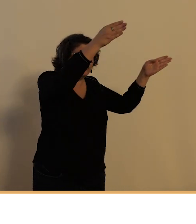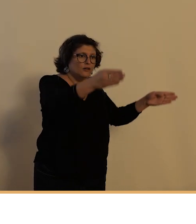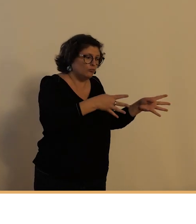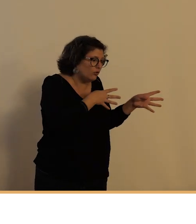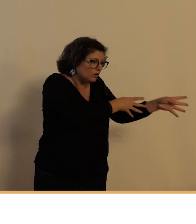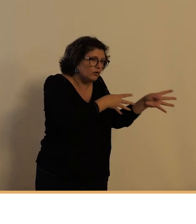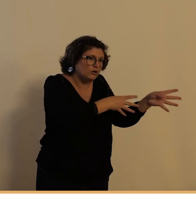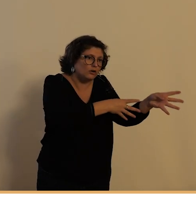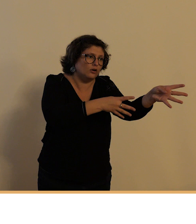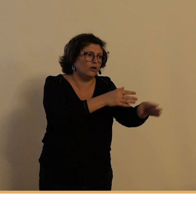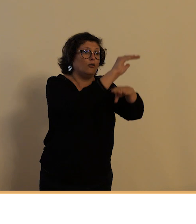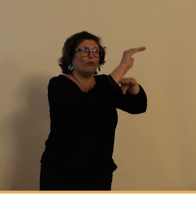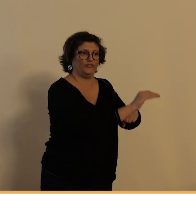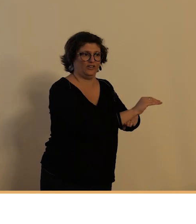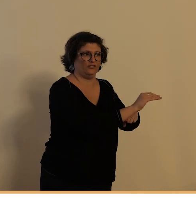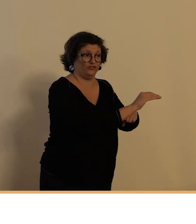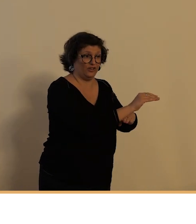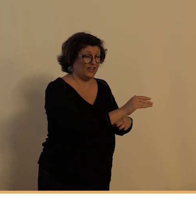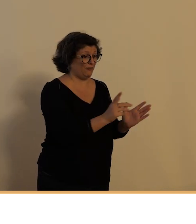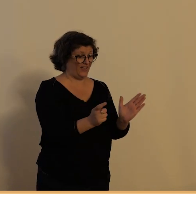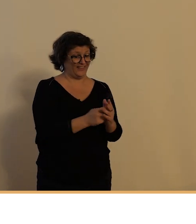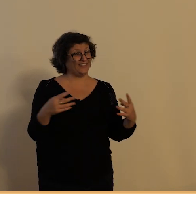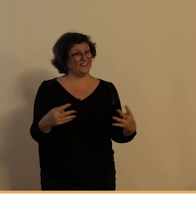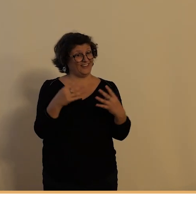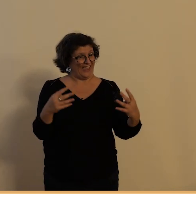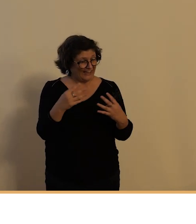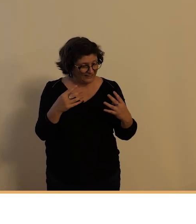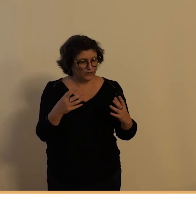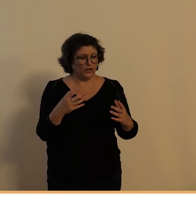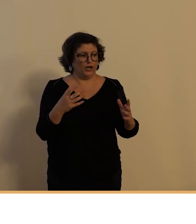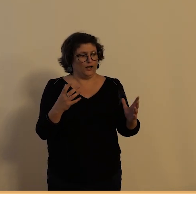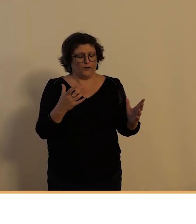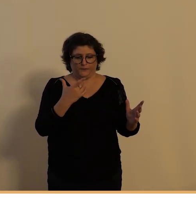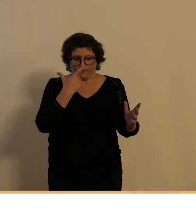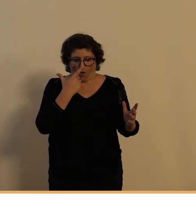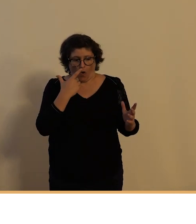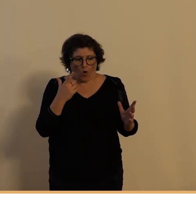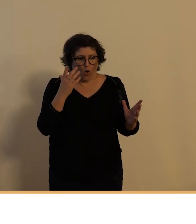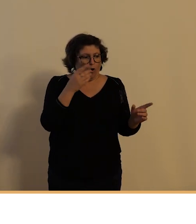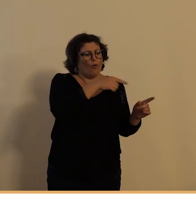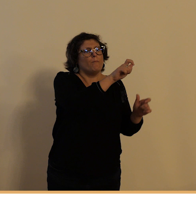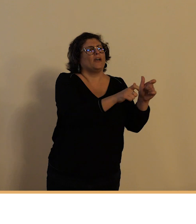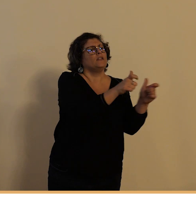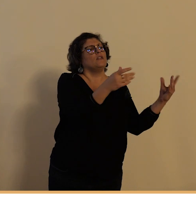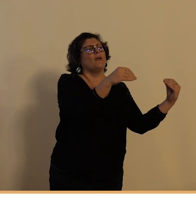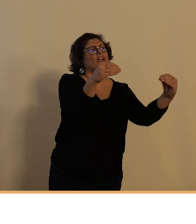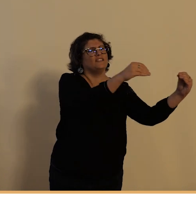39-45 et c'était à l'initiative des commerçants le premier garage à vélo c'est rue de Bordeaux devant les magasins Lefroy